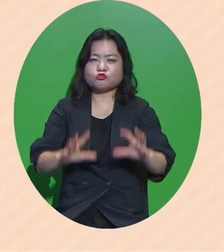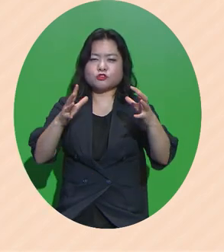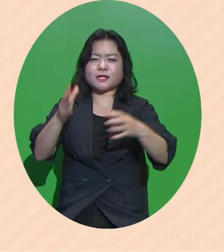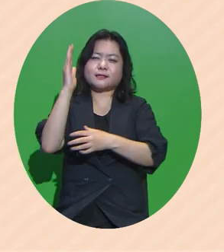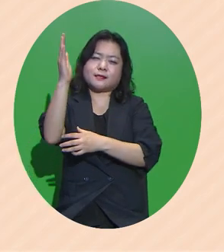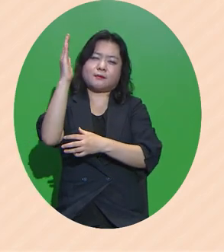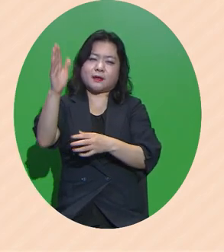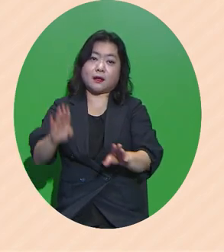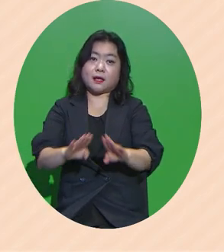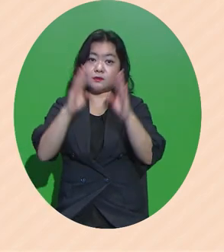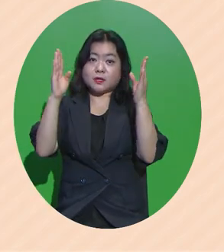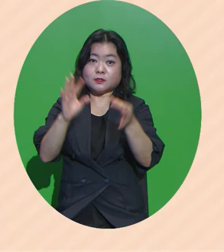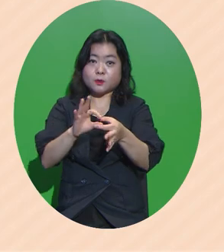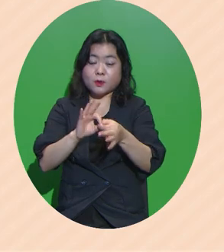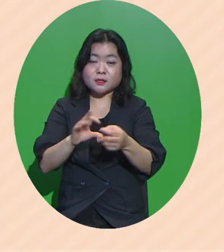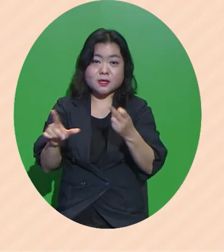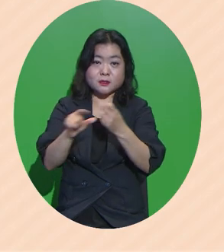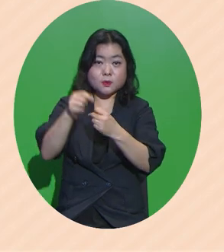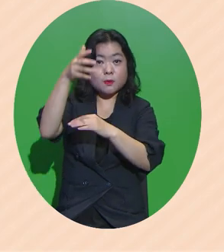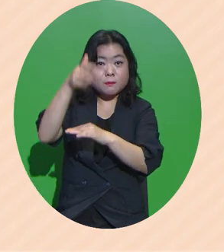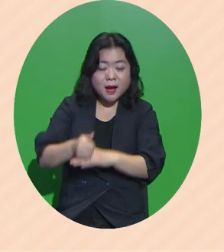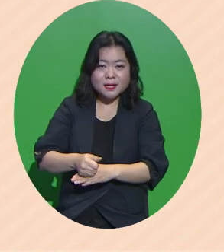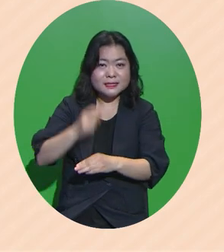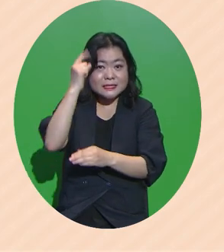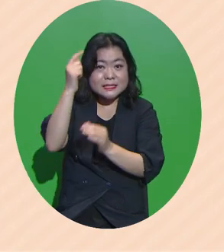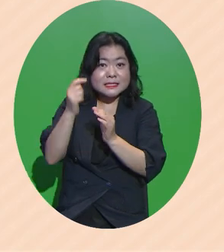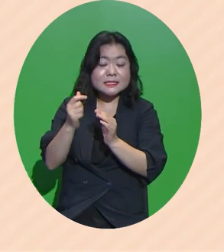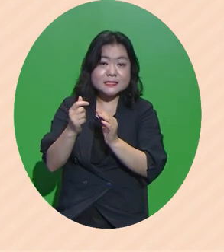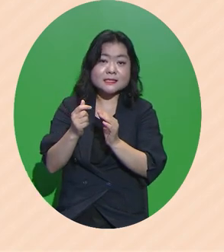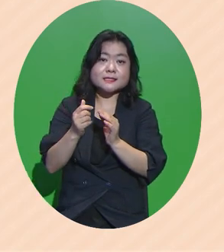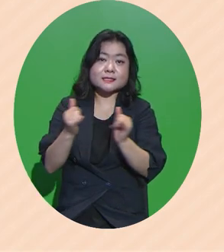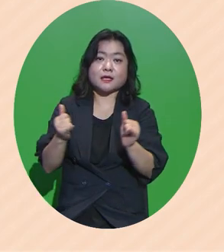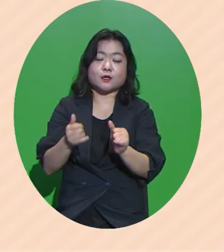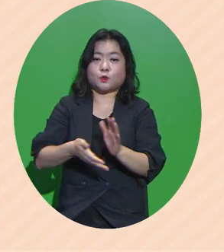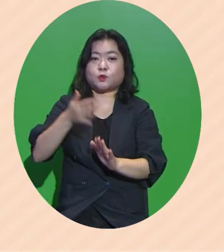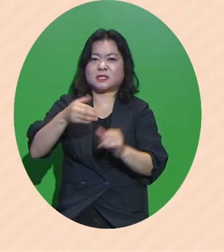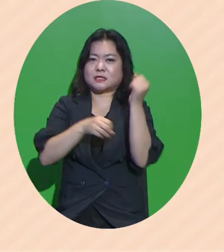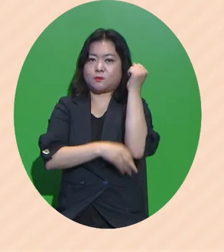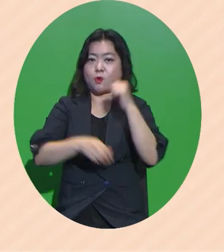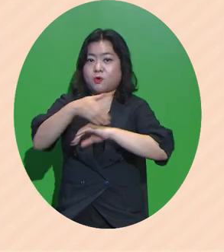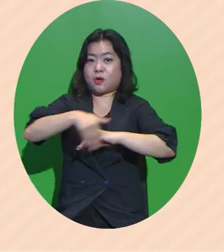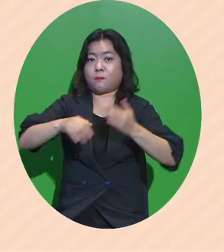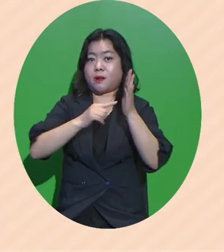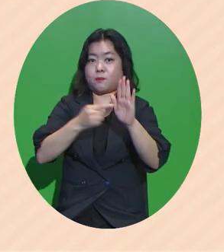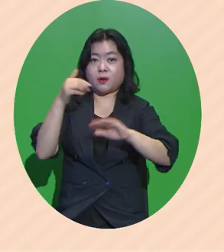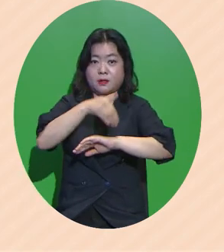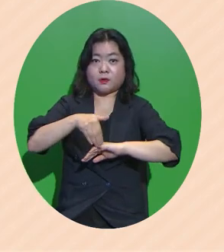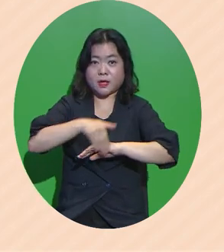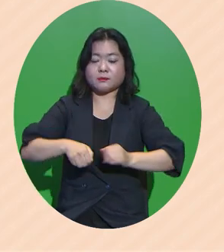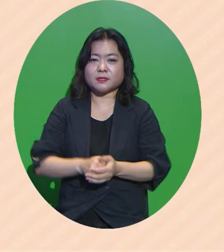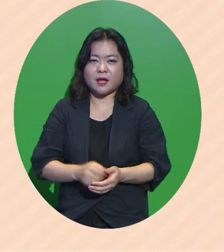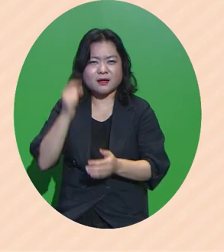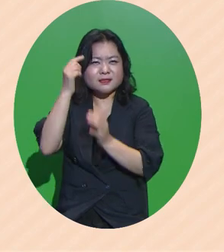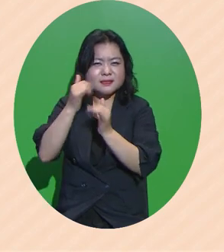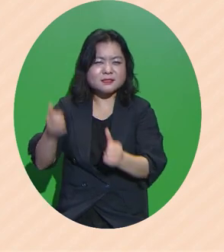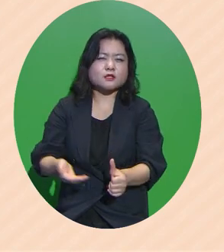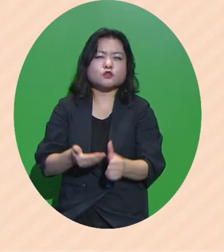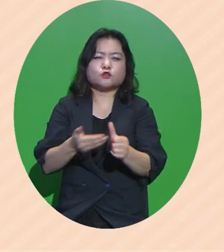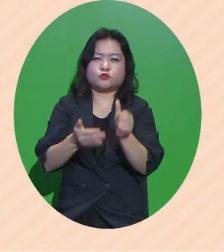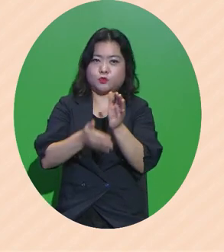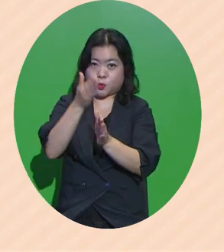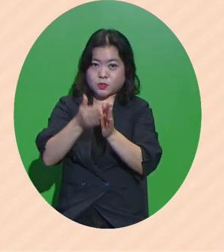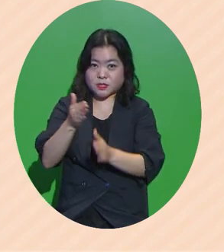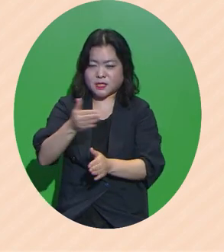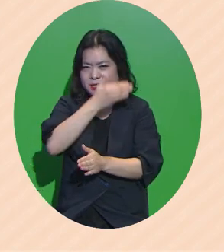개최를 통해서 연말에 인재도시 기본계획을 발표할 예정입니다 인재를 키우는 도시,